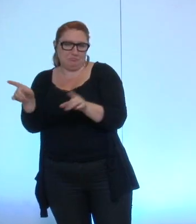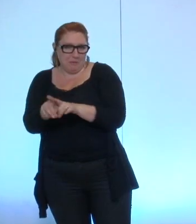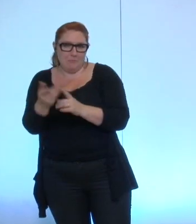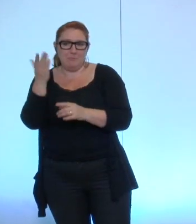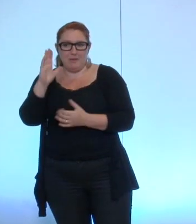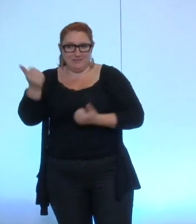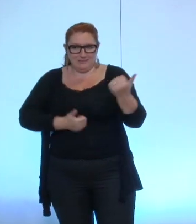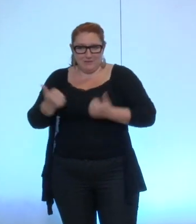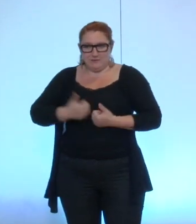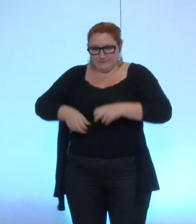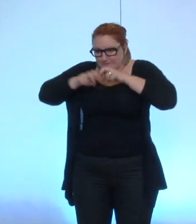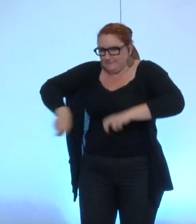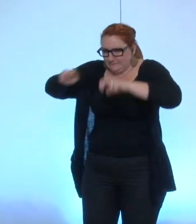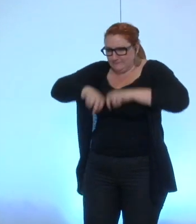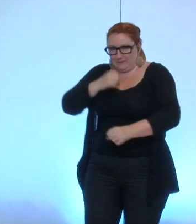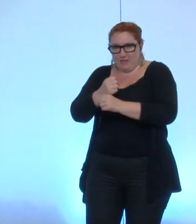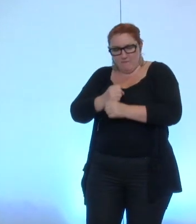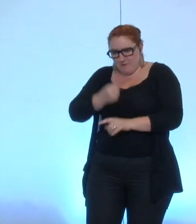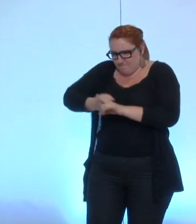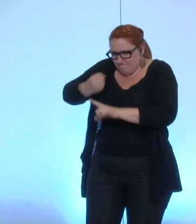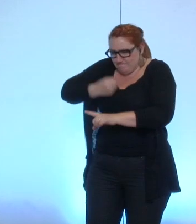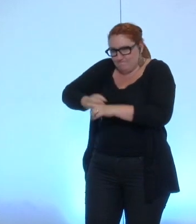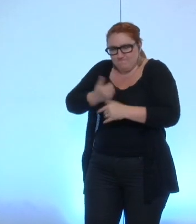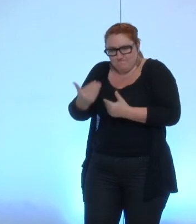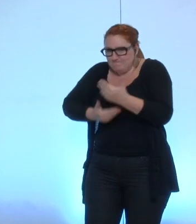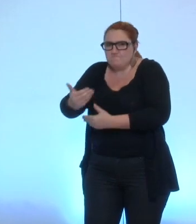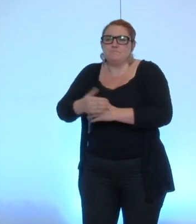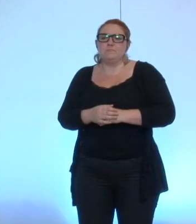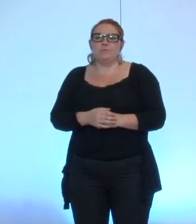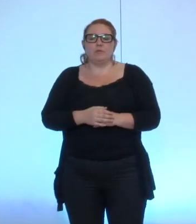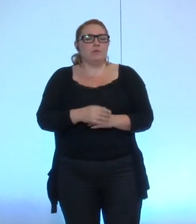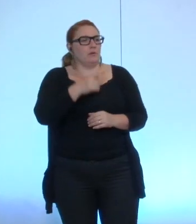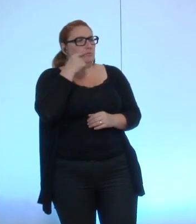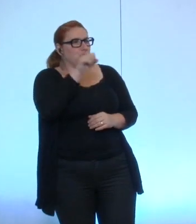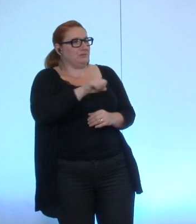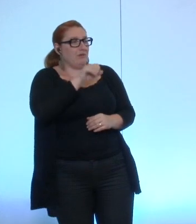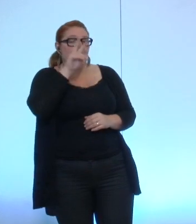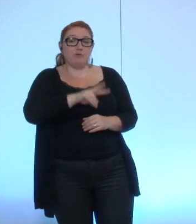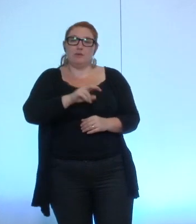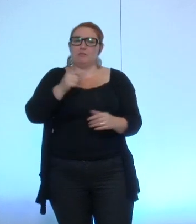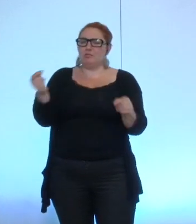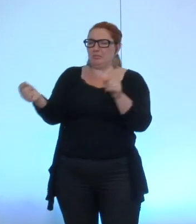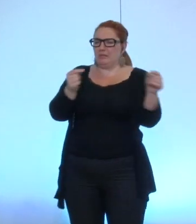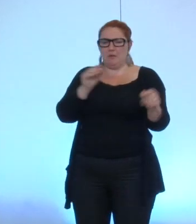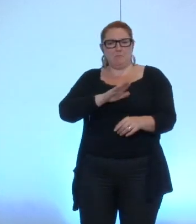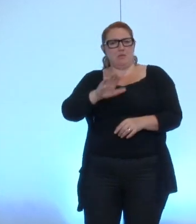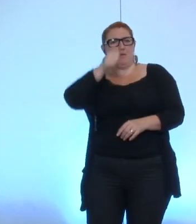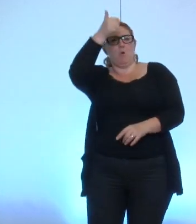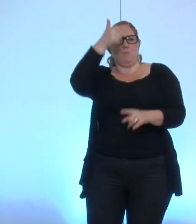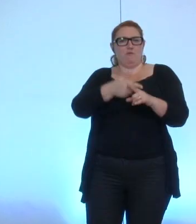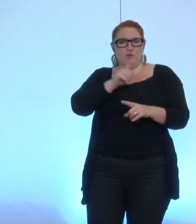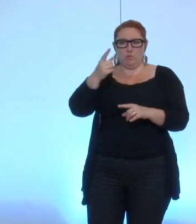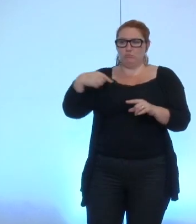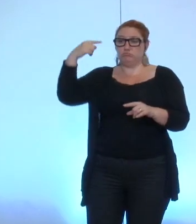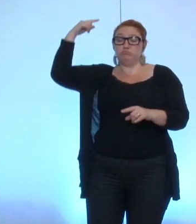services y travaillent avec acharnement monsieur Safar oui c'est pas la première fois qu'on a ce débat là il n pas toujours